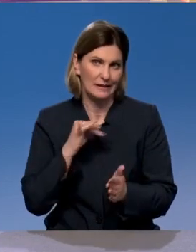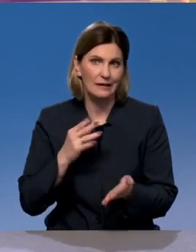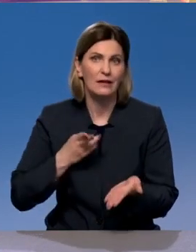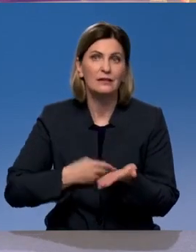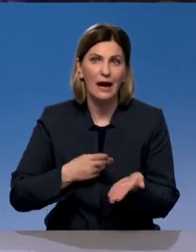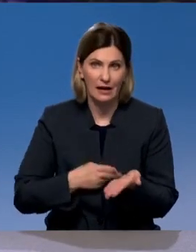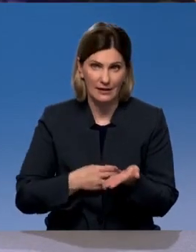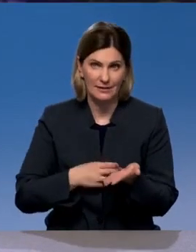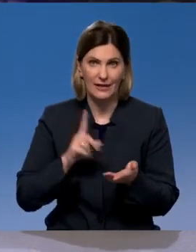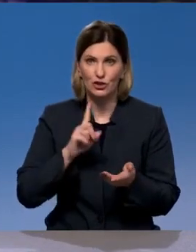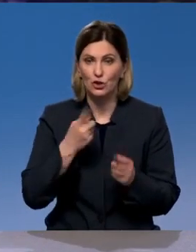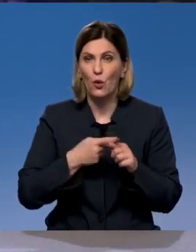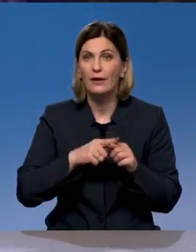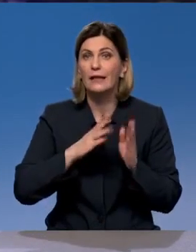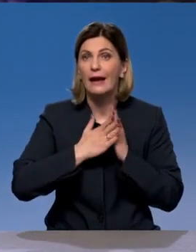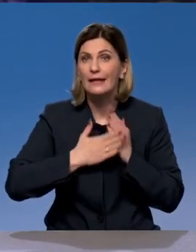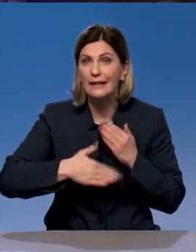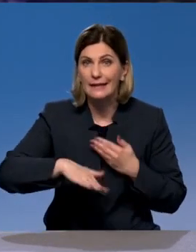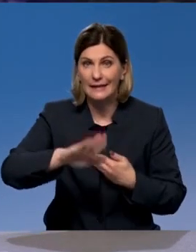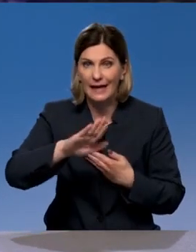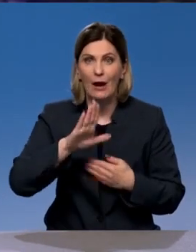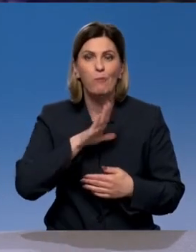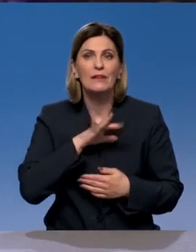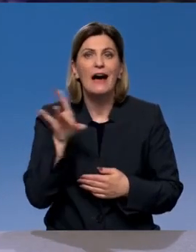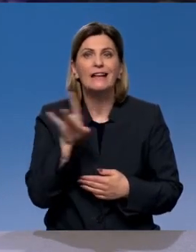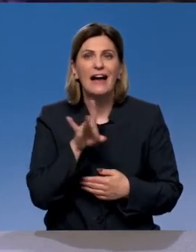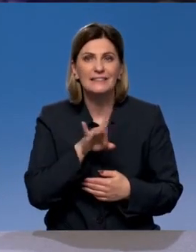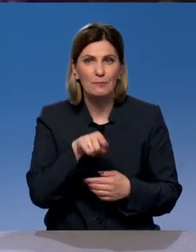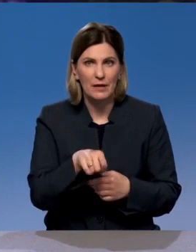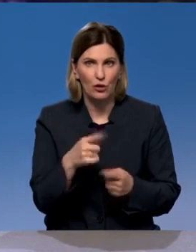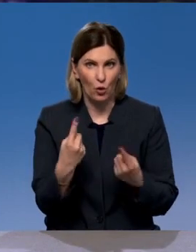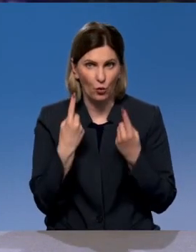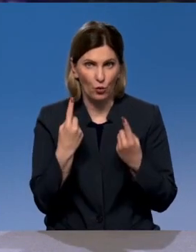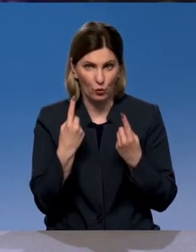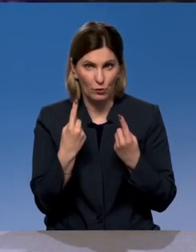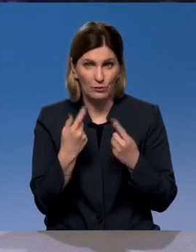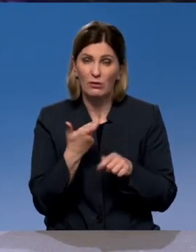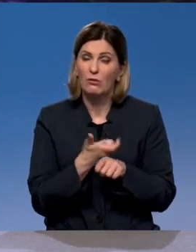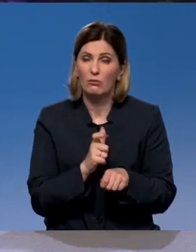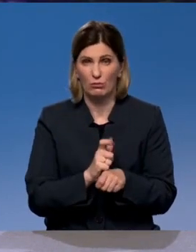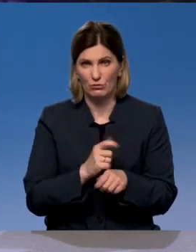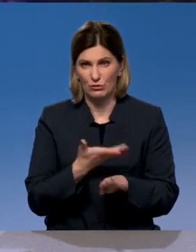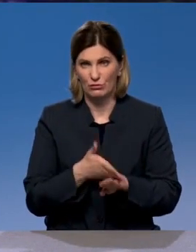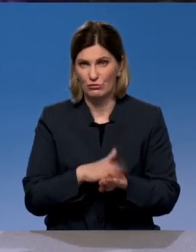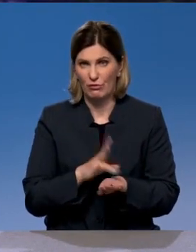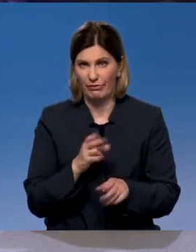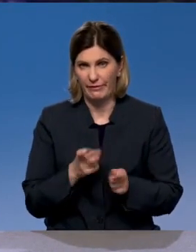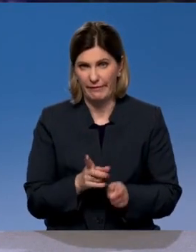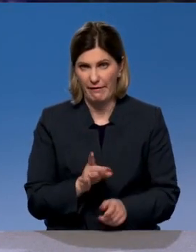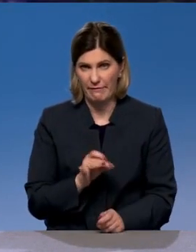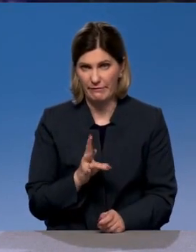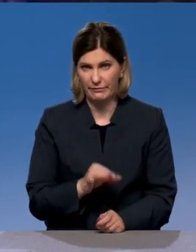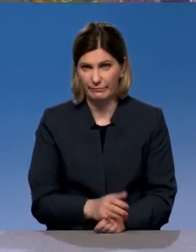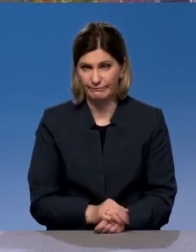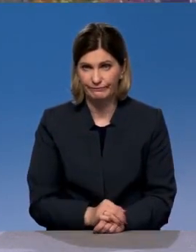что эта яма была именно того размера, ну, это, вы знаете, это очень тяжело, это практически нереально. Да,